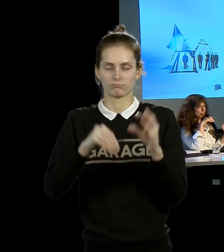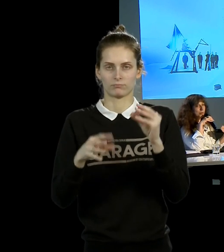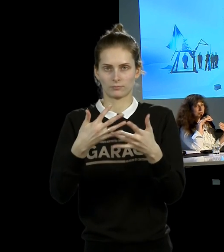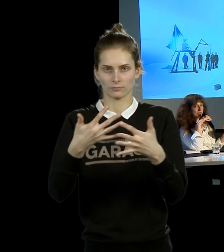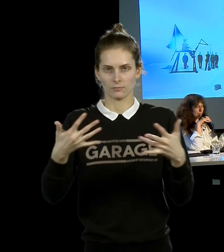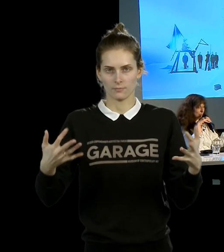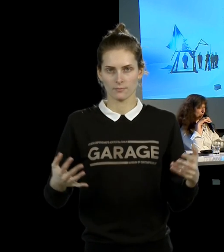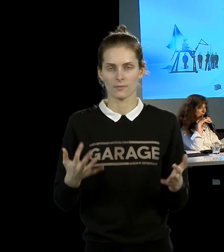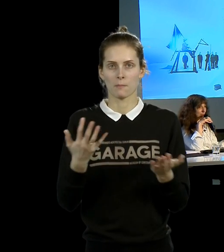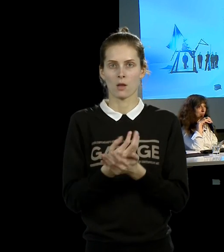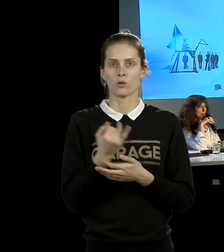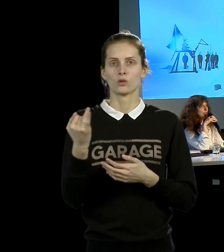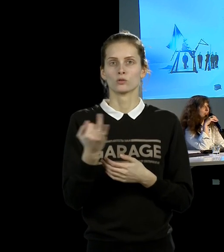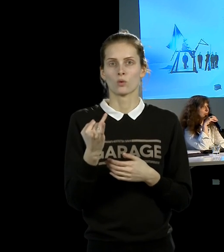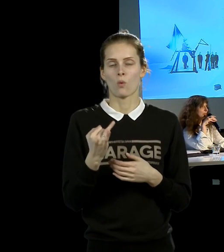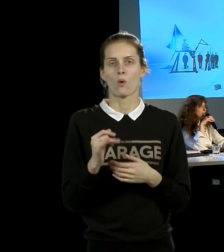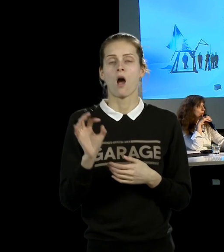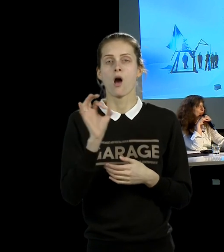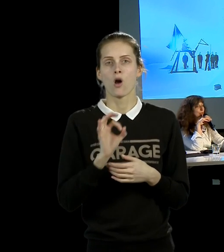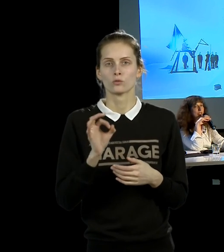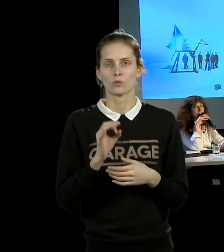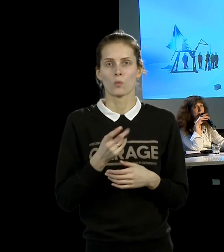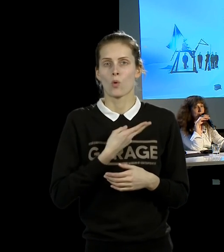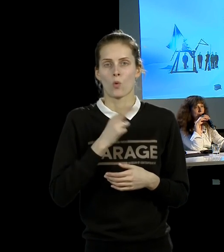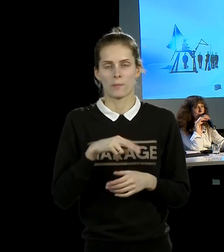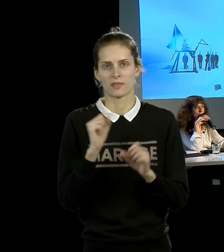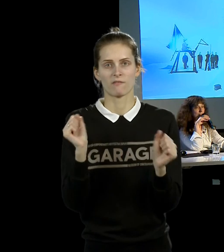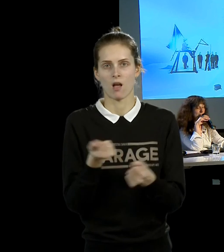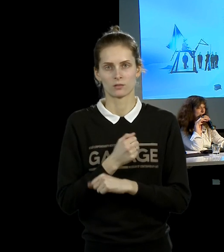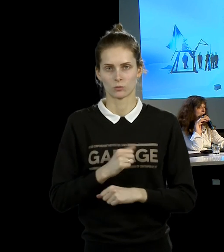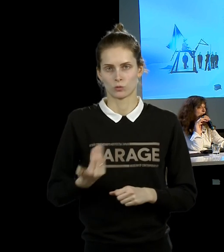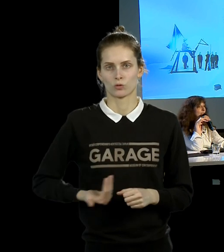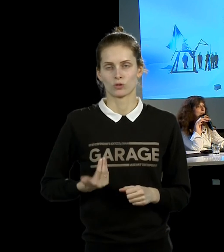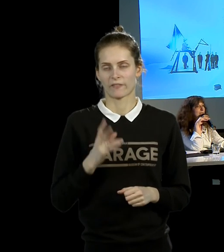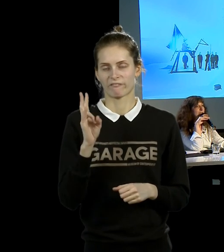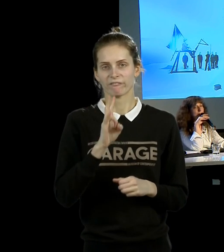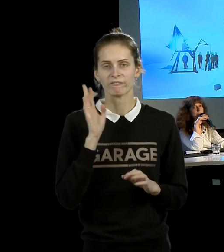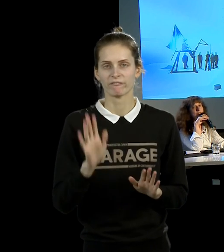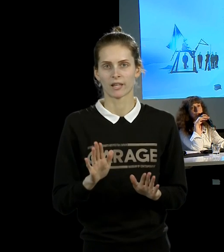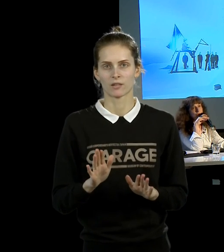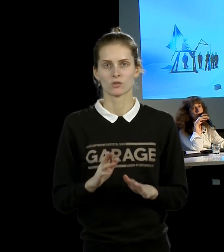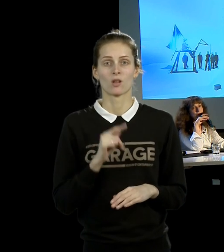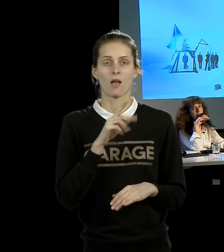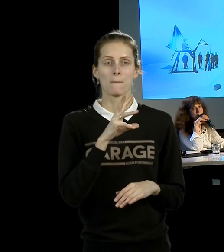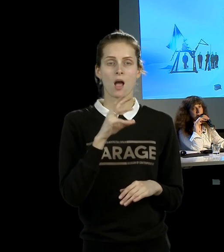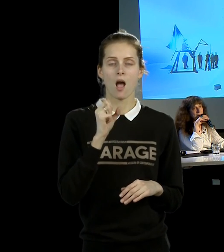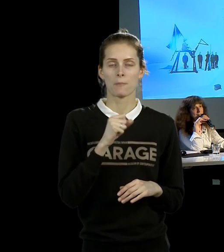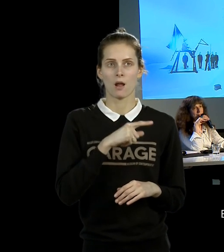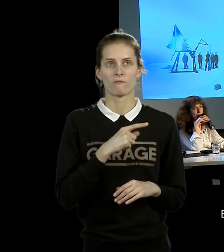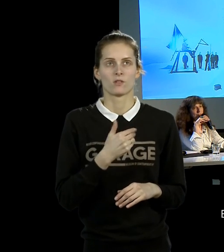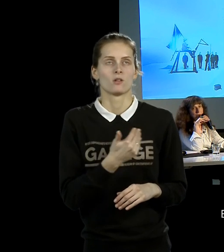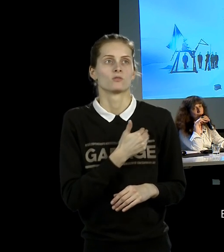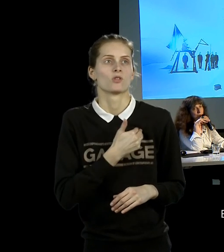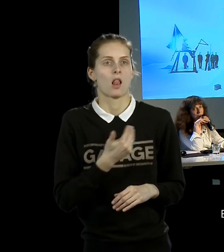Тоже любимое, как бы то, что Марина Абрамович очень часто говорит, что она хочет дожить, что она одержима идеей прожить как можно дольше лет.